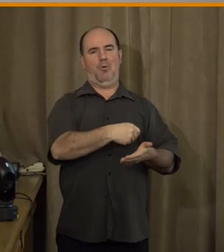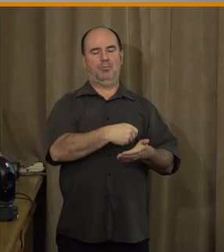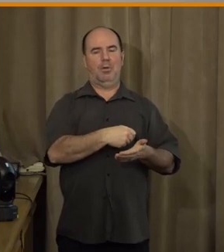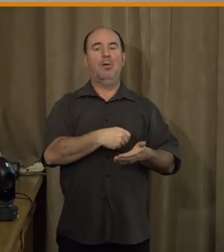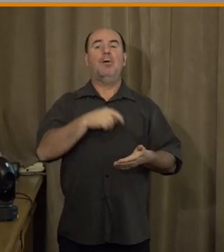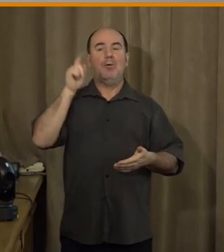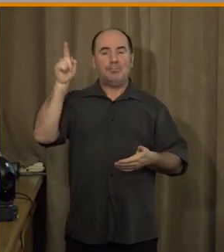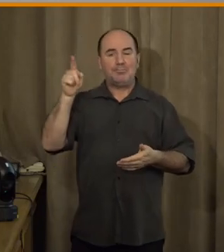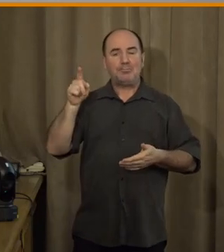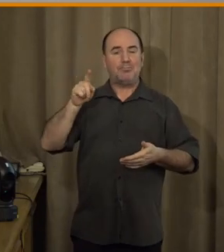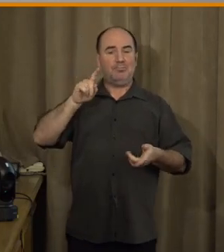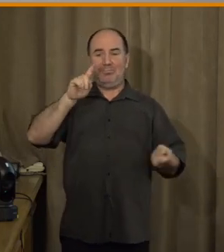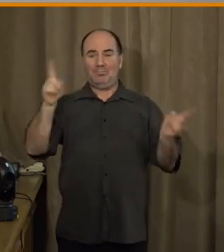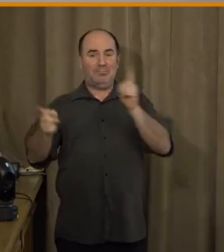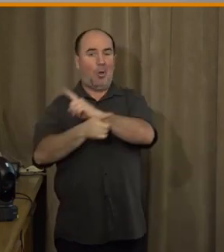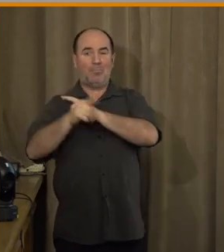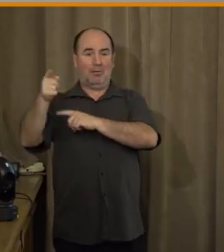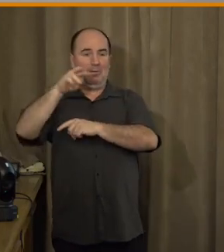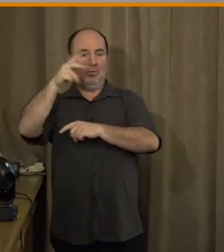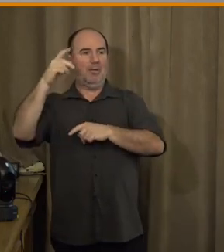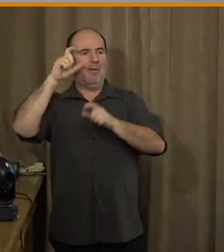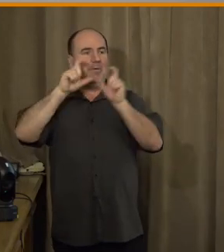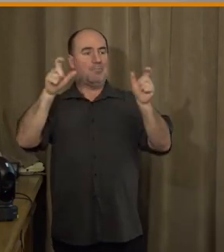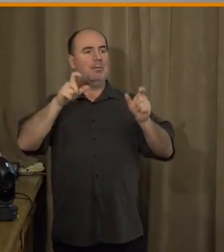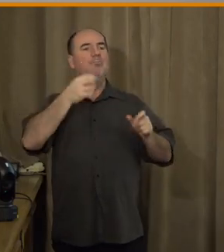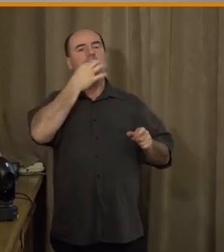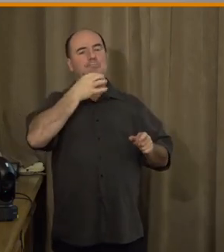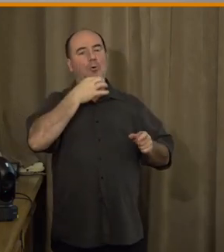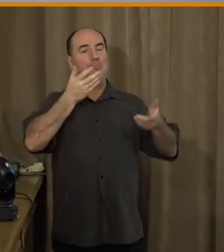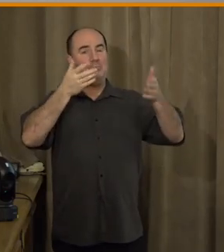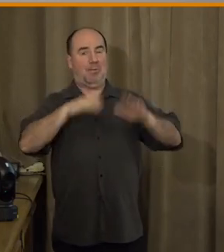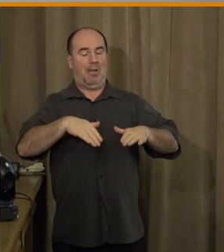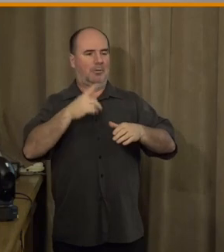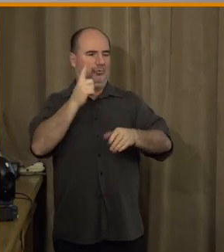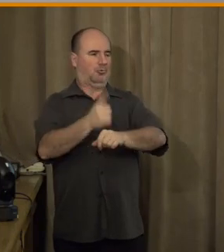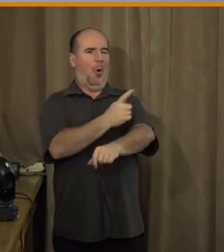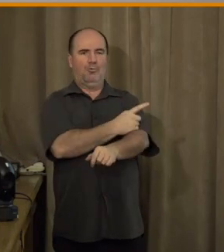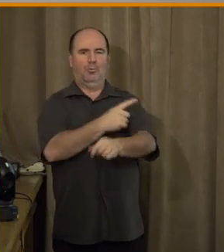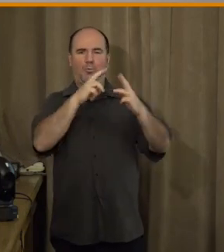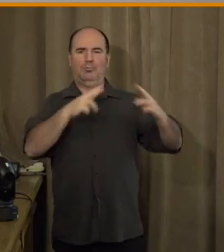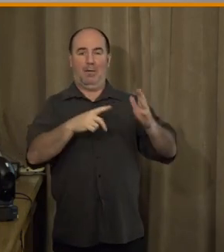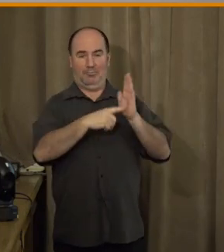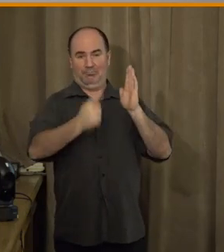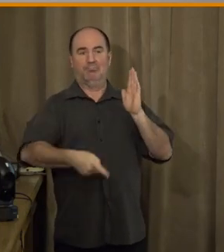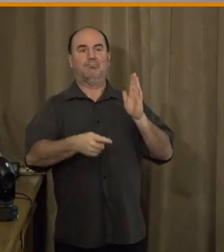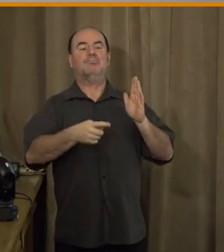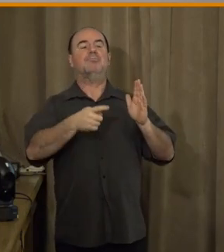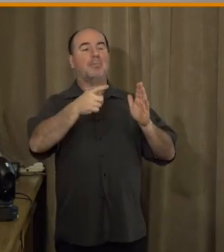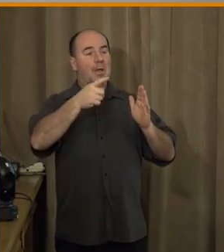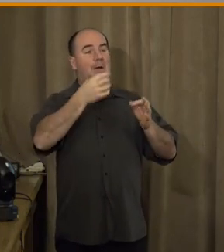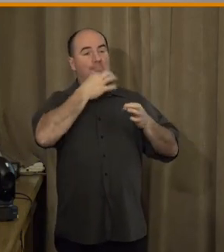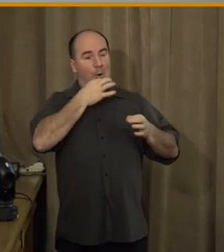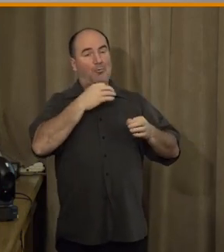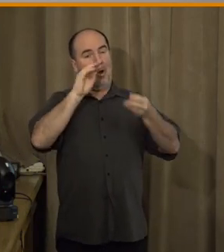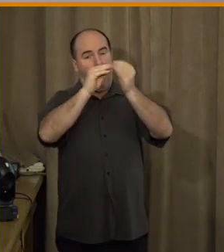přijímá jen karty, tak přijímá jen karty. To znamená naprosto diametrálně odlišný výklad. A